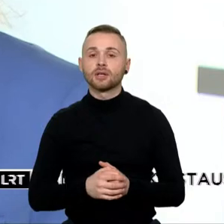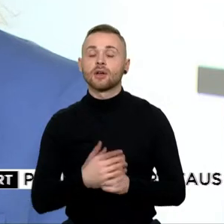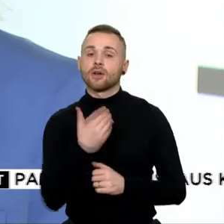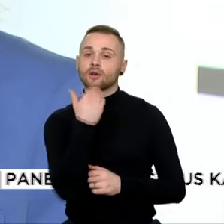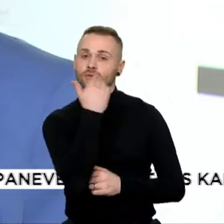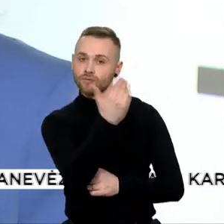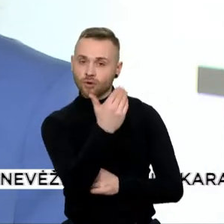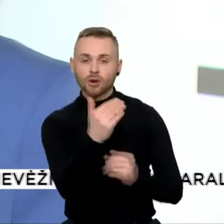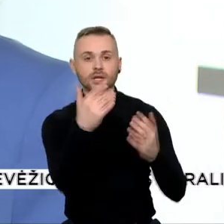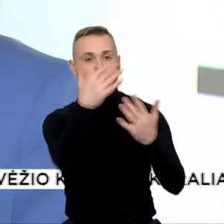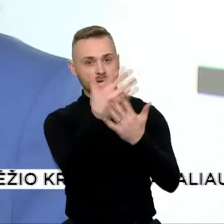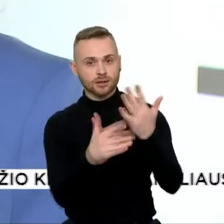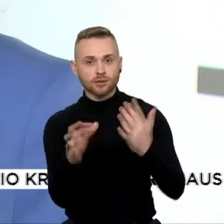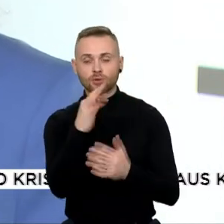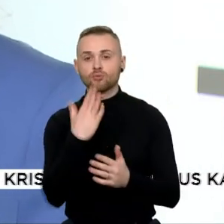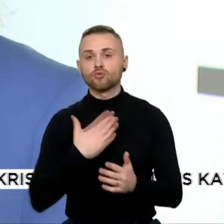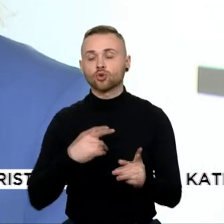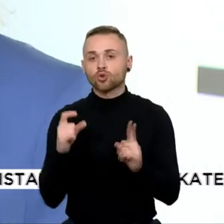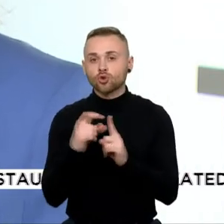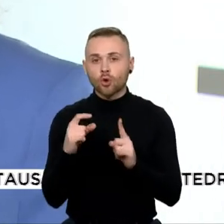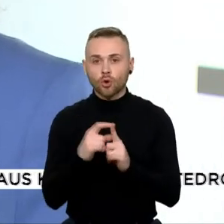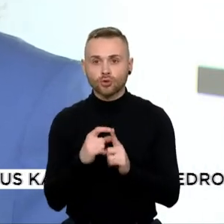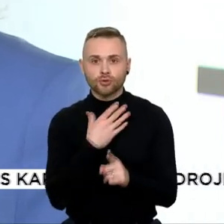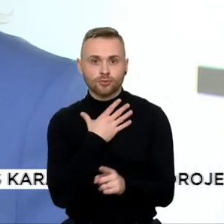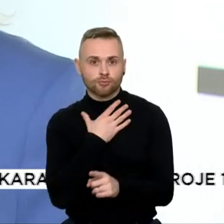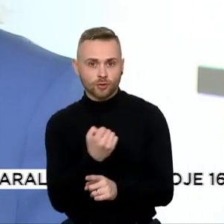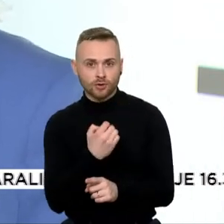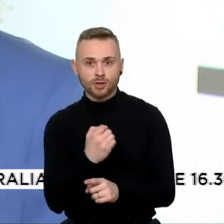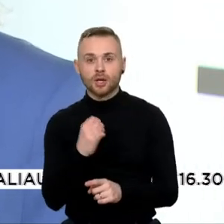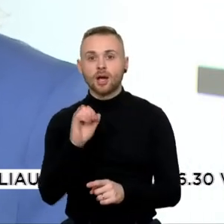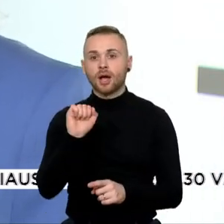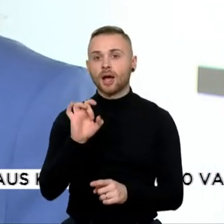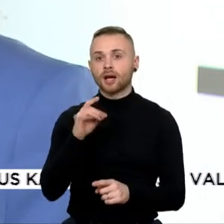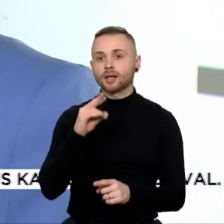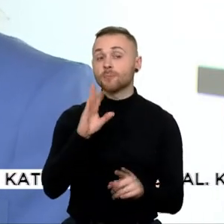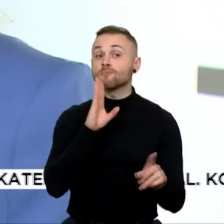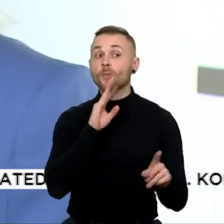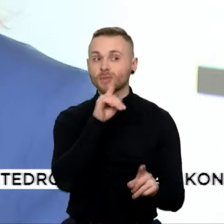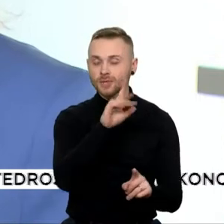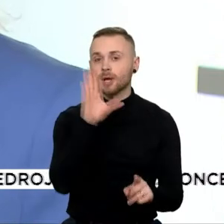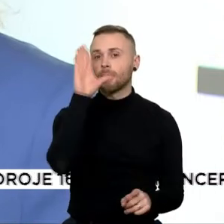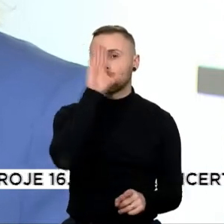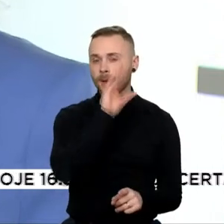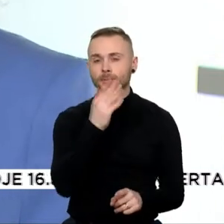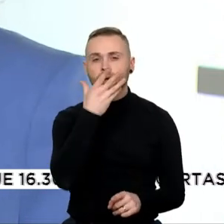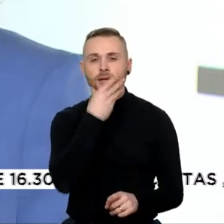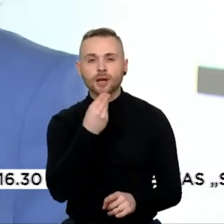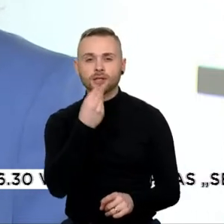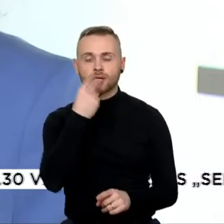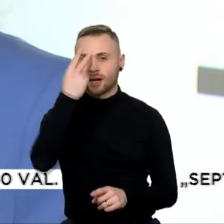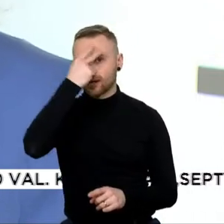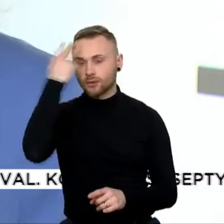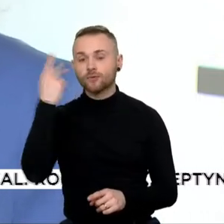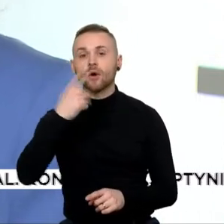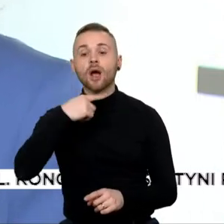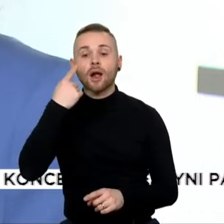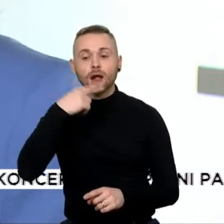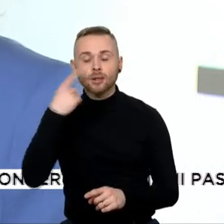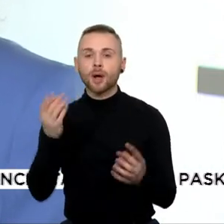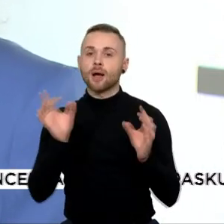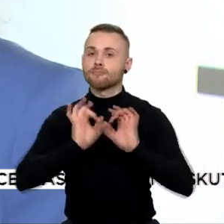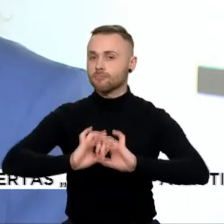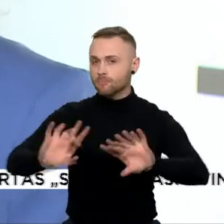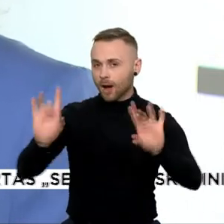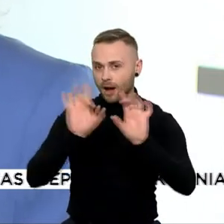mūsų siaurėjantį žodyną. Ir Agnė Žagrakalytė labai žaismingai, labai gražė lietuvių kalba pasakoja